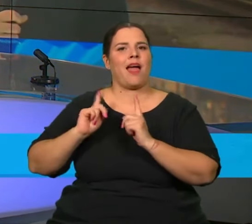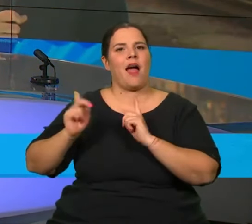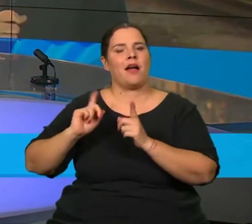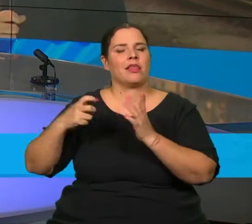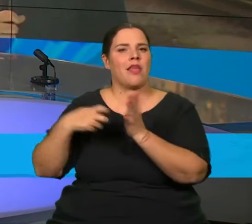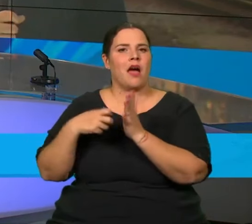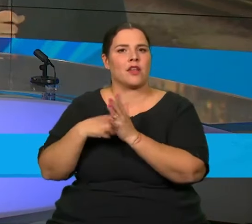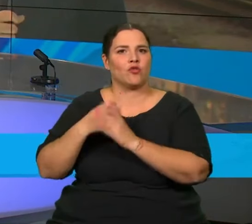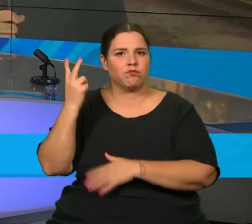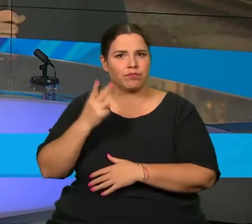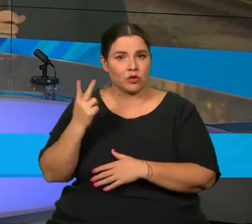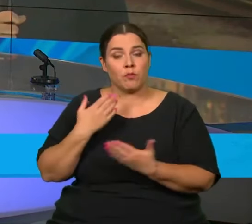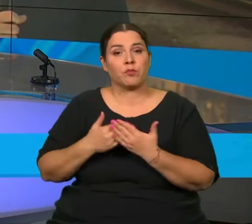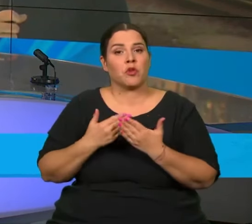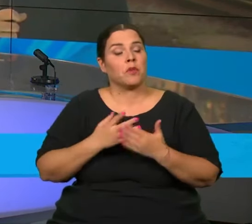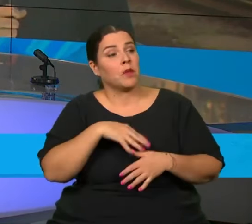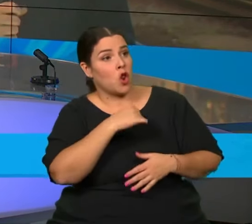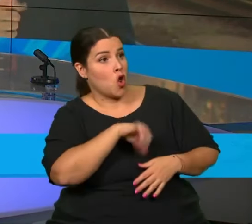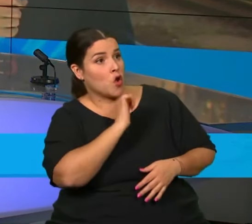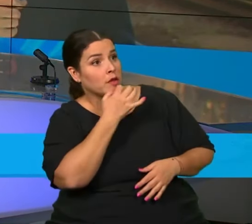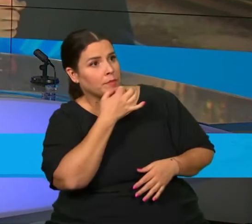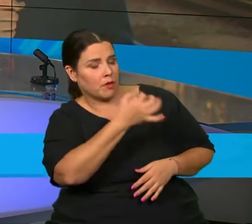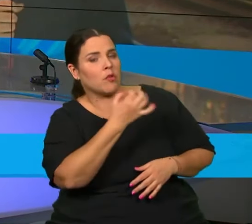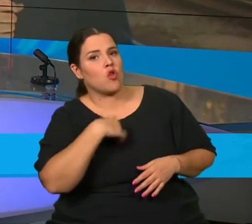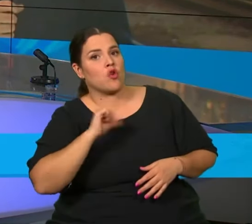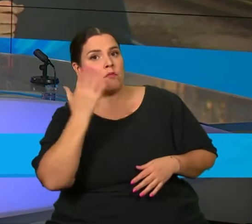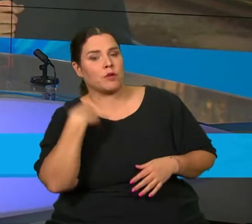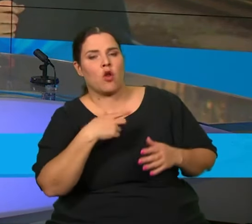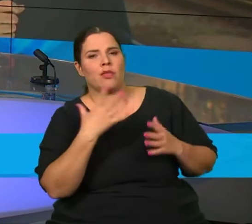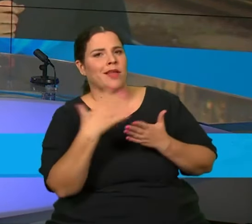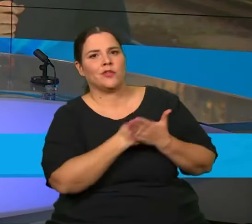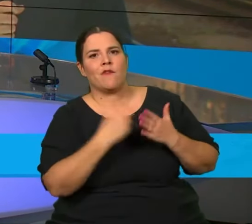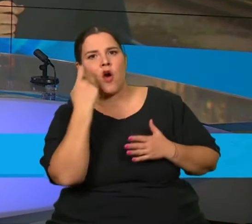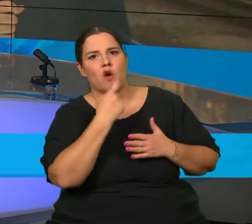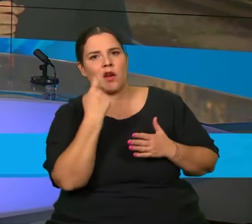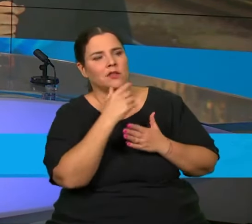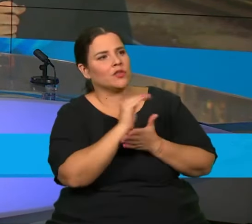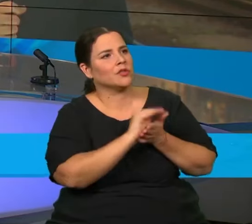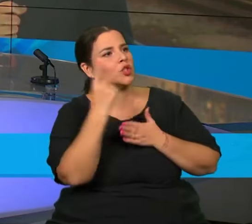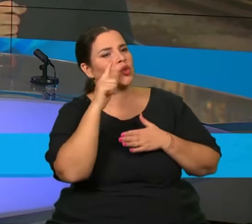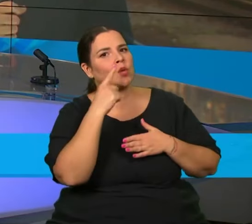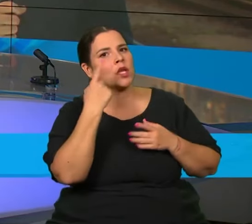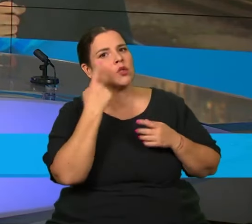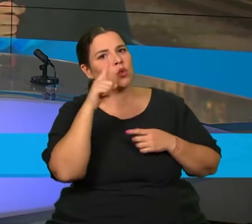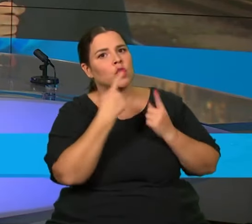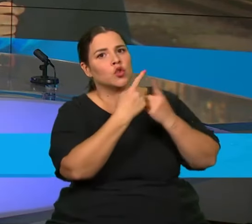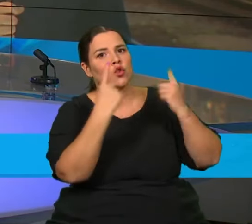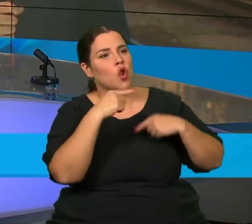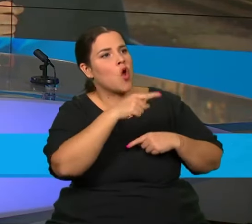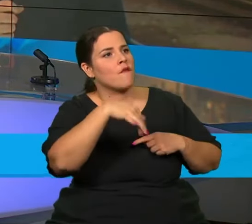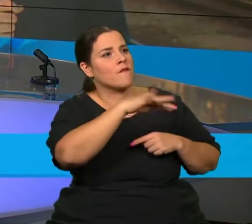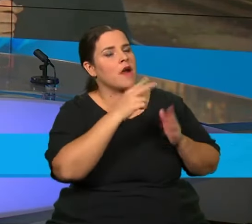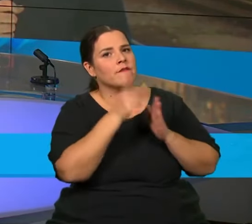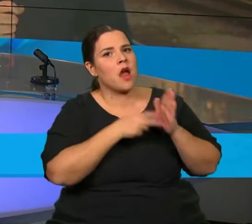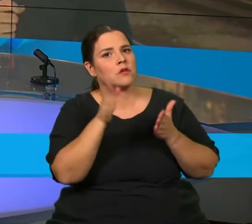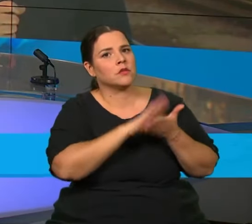Martineta Kloni, neziskové organizace vypravili speciální volební vlak, především pro slovenské studenty v Česku. Jak je to letos?